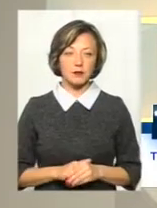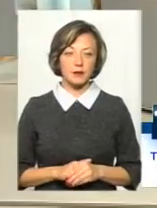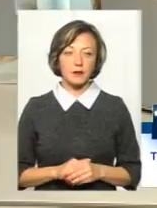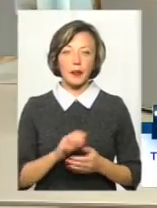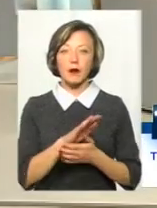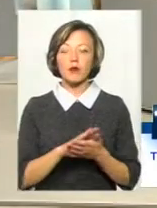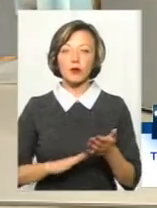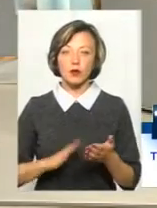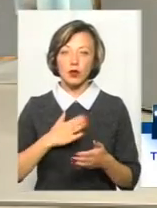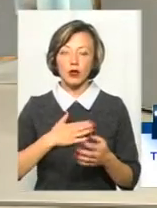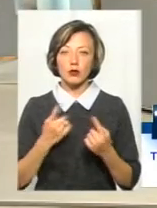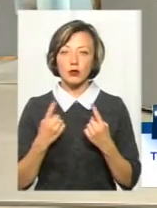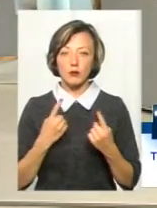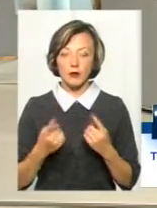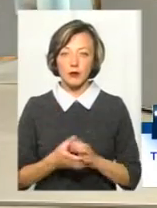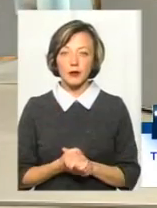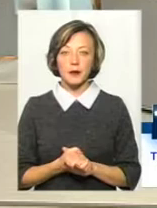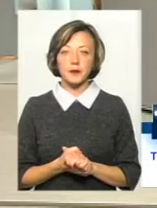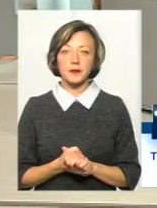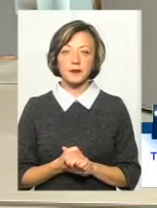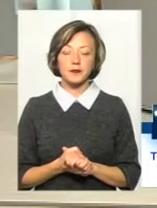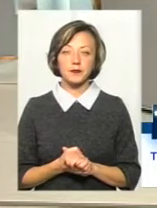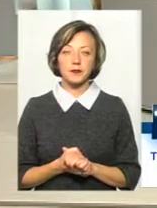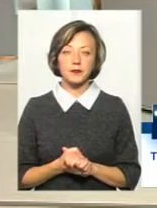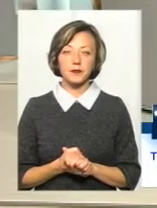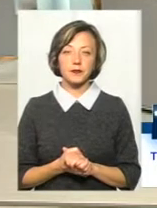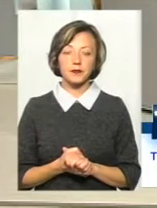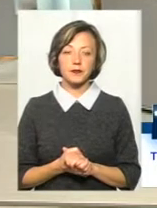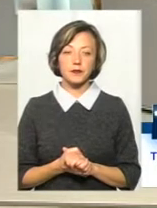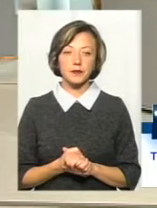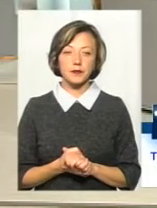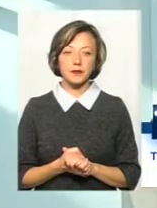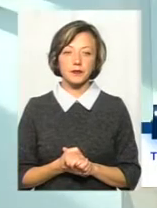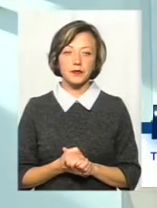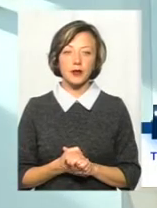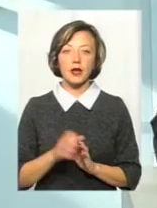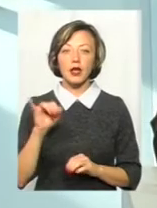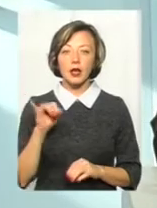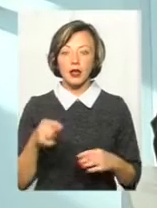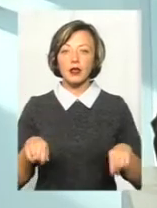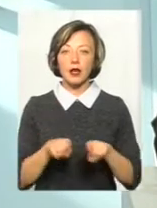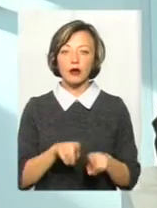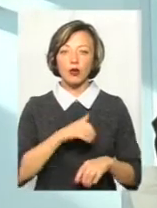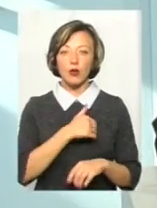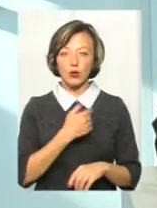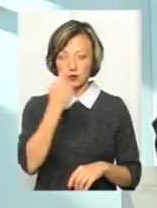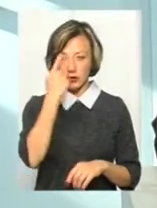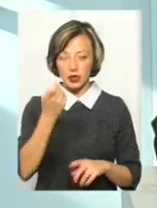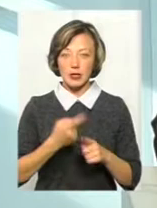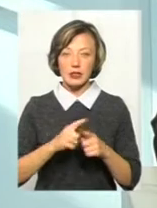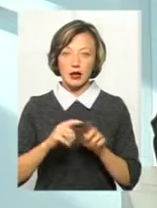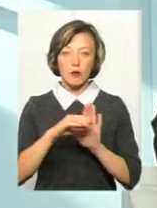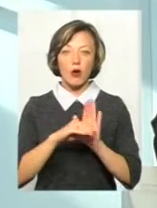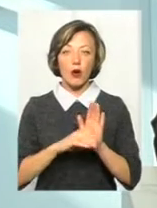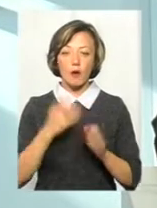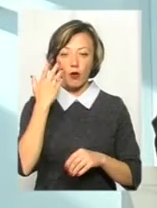а ми продовжуємо нашу розмову. Ну і також ми хочемо довести, що ця програма, коли ми